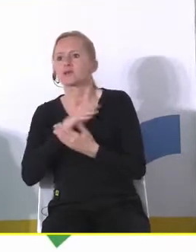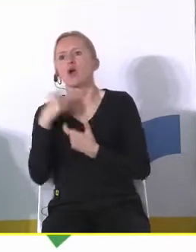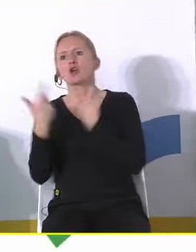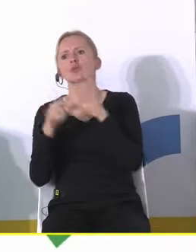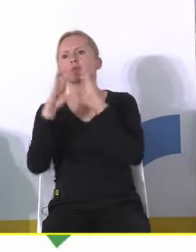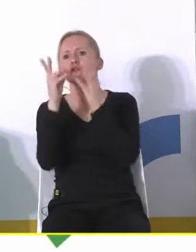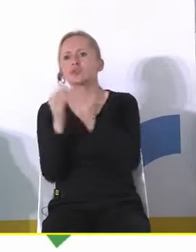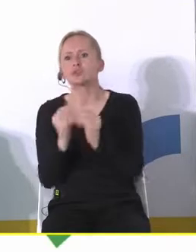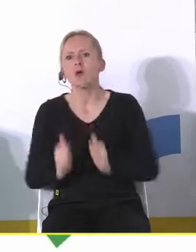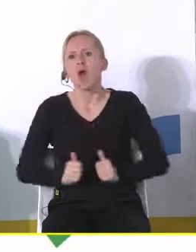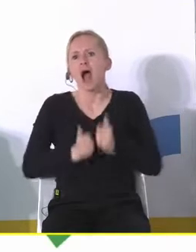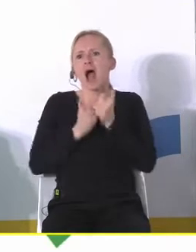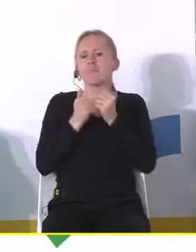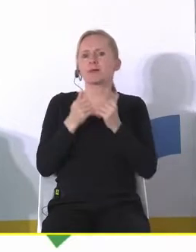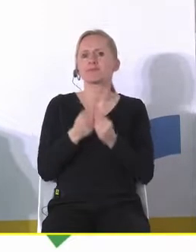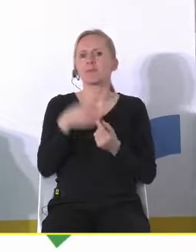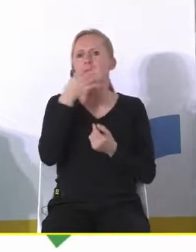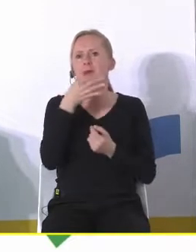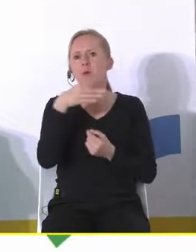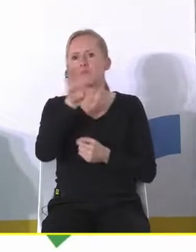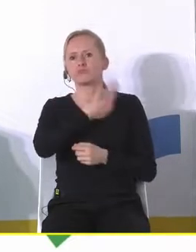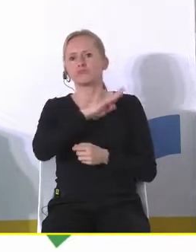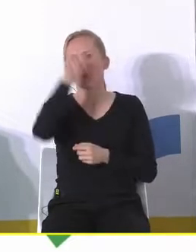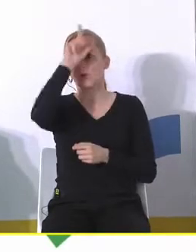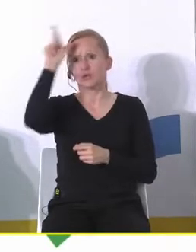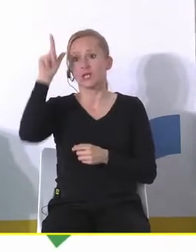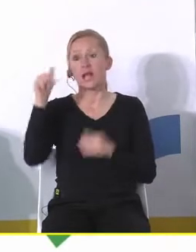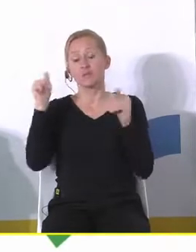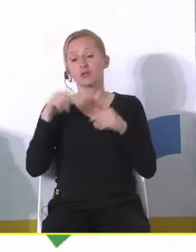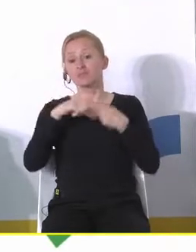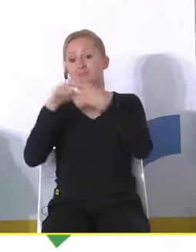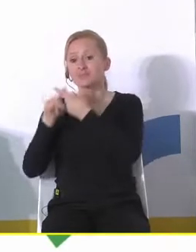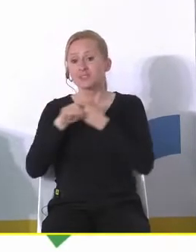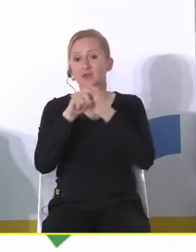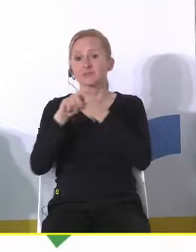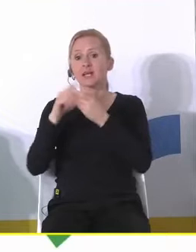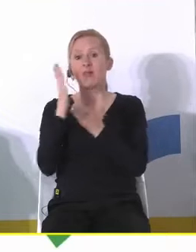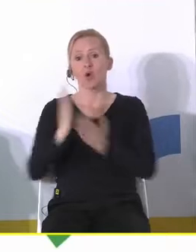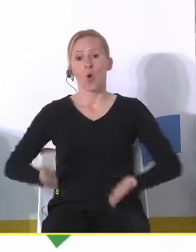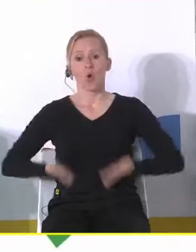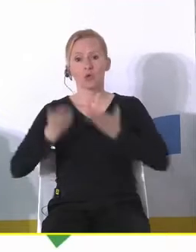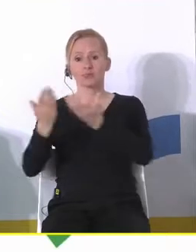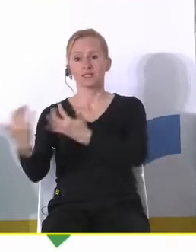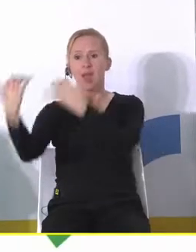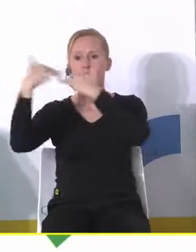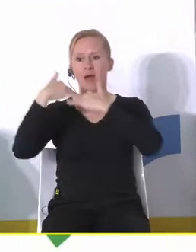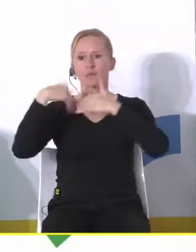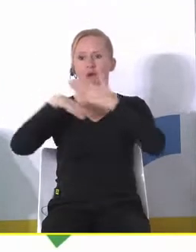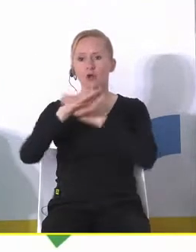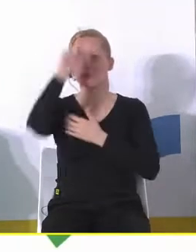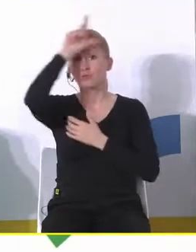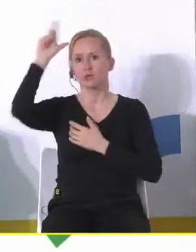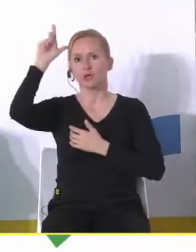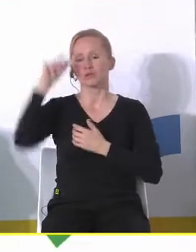wszystko by było jak najmniejsza zatem możemy wpływać tylko na urodzenia napływ i odpływ ludności